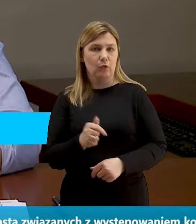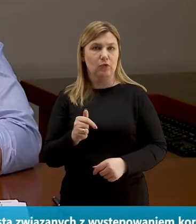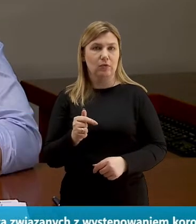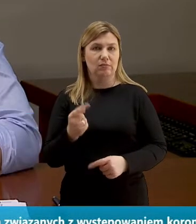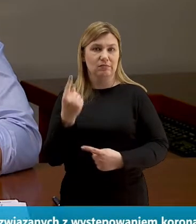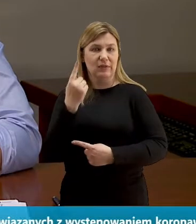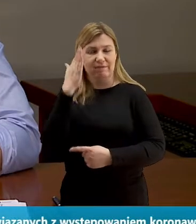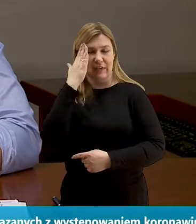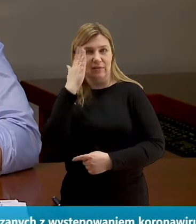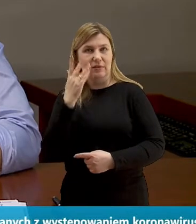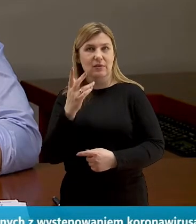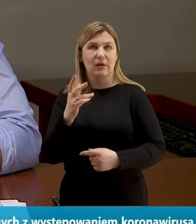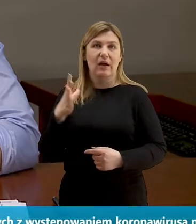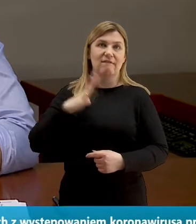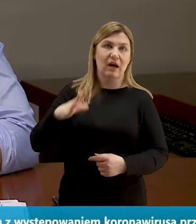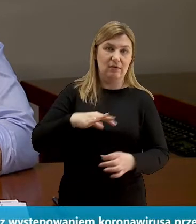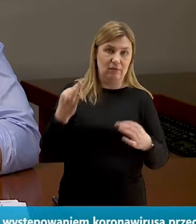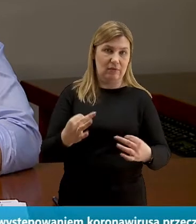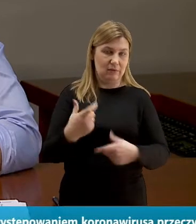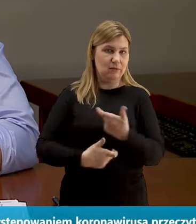warto to robić w tym momencie.